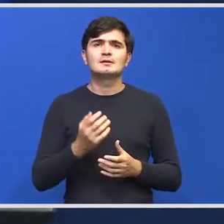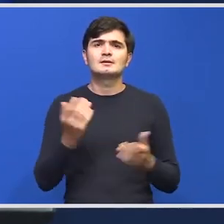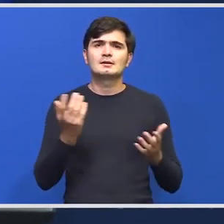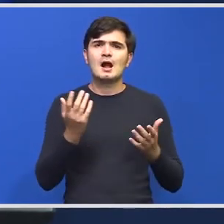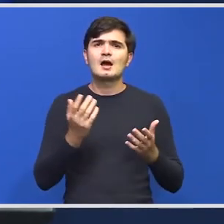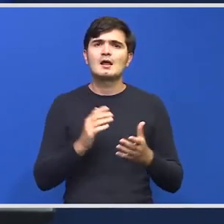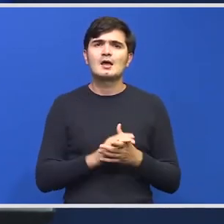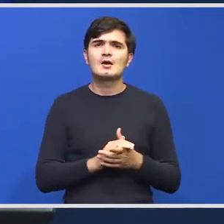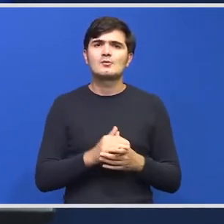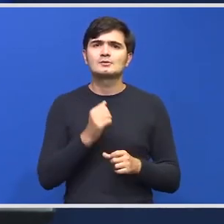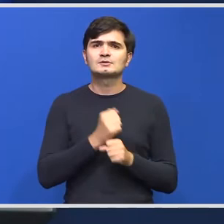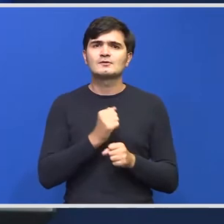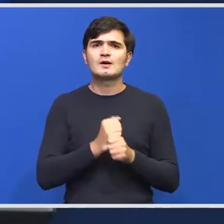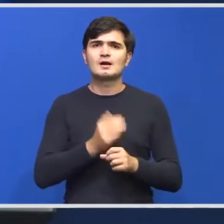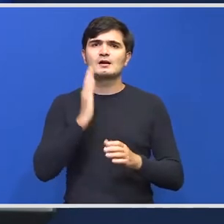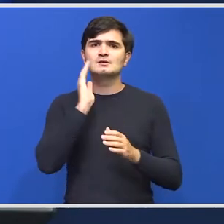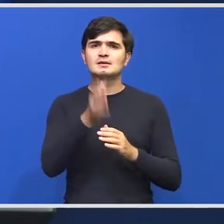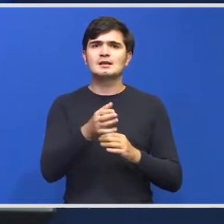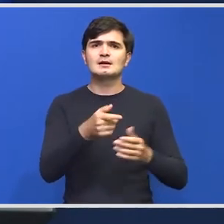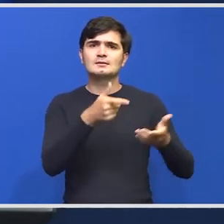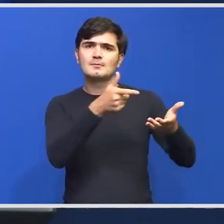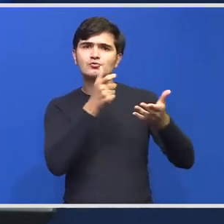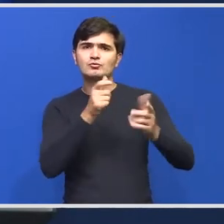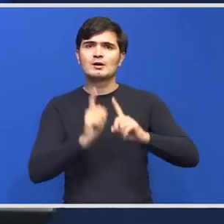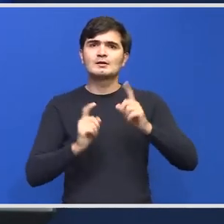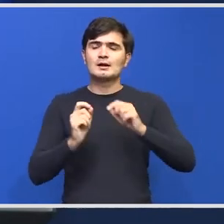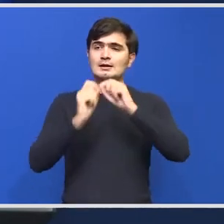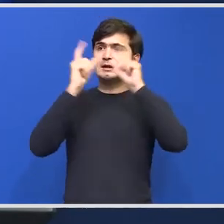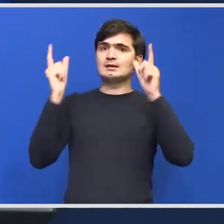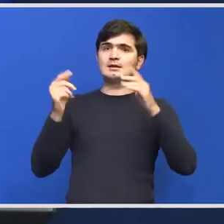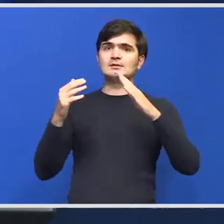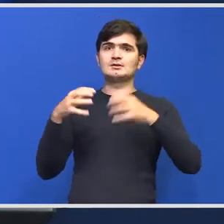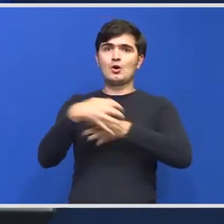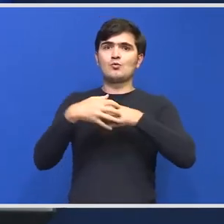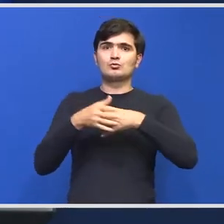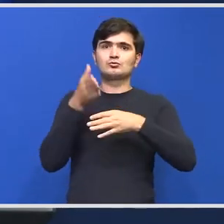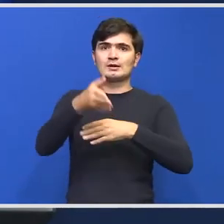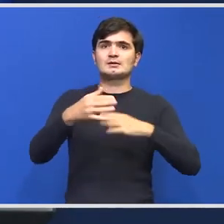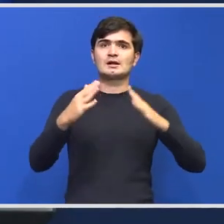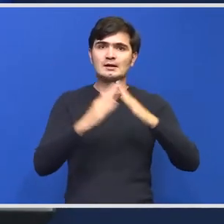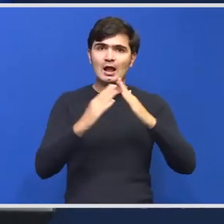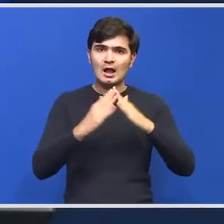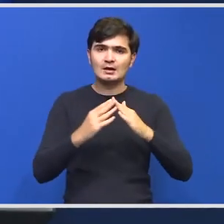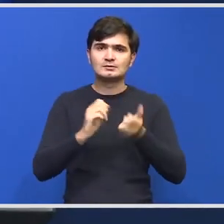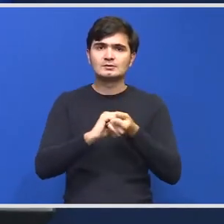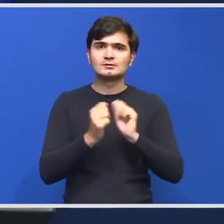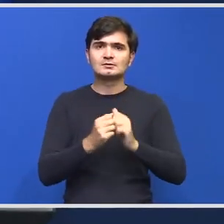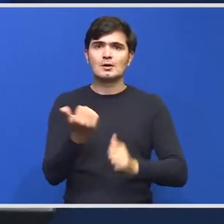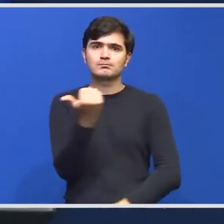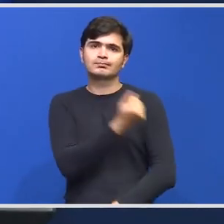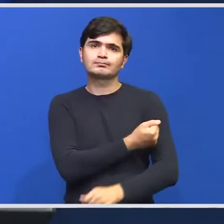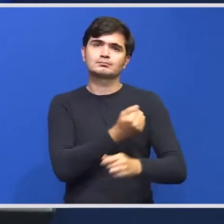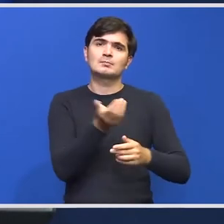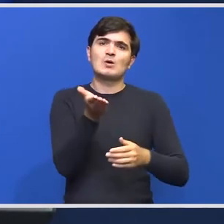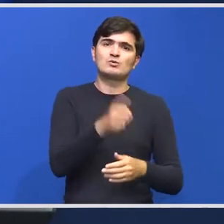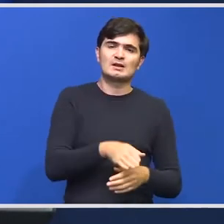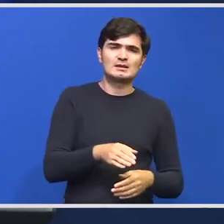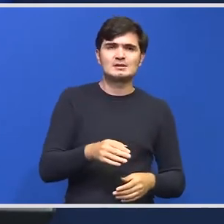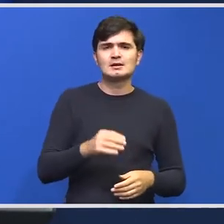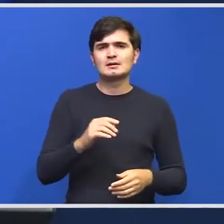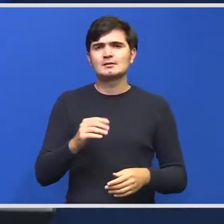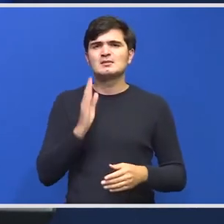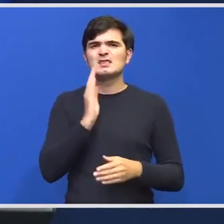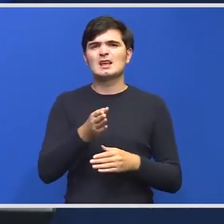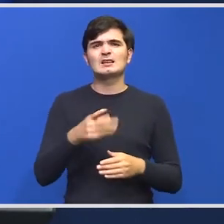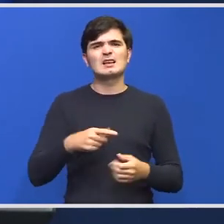recurge direct la împușcare dacă te-ai trezit cu ursul în casă sau la eutanasiere dar e cam greu pentru că